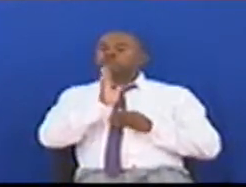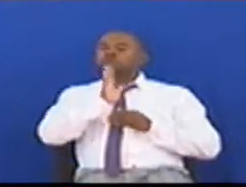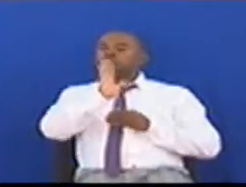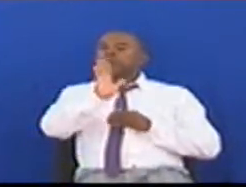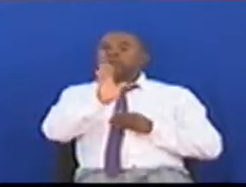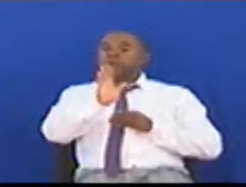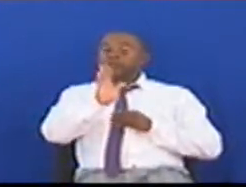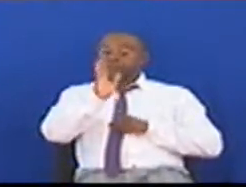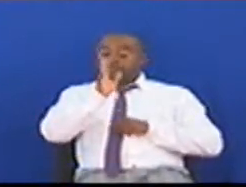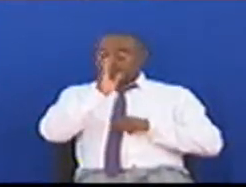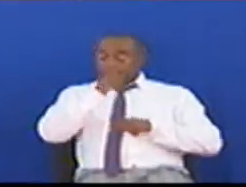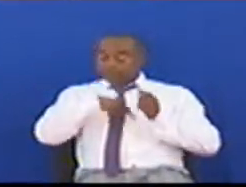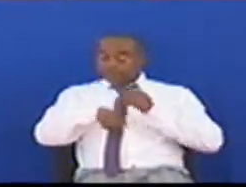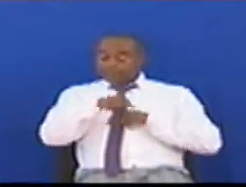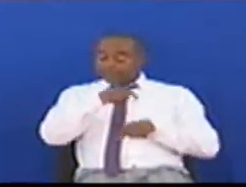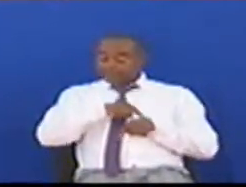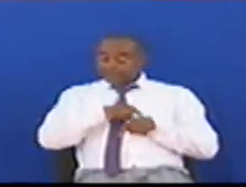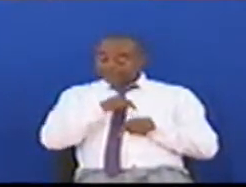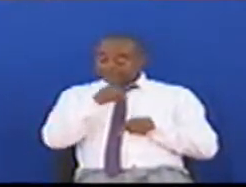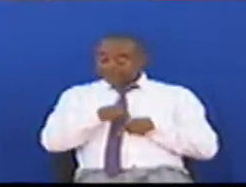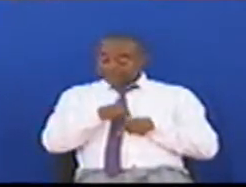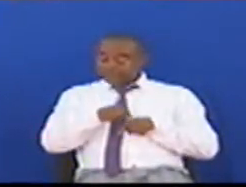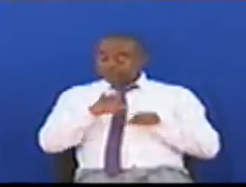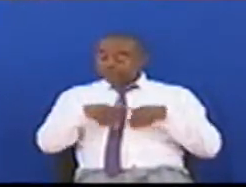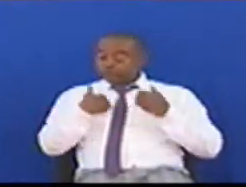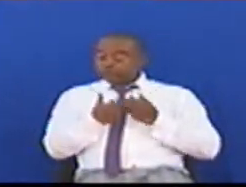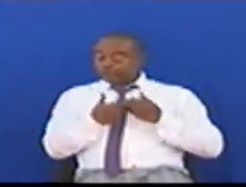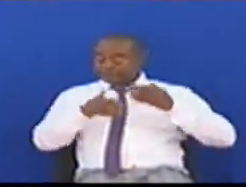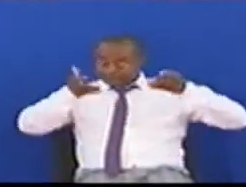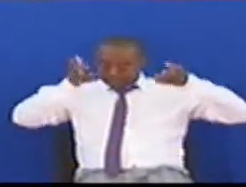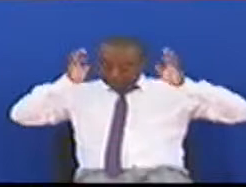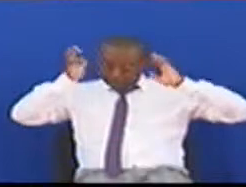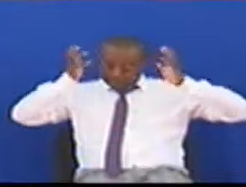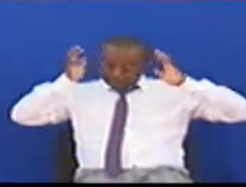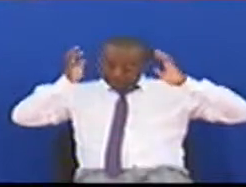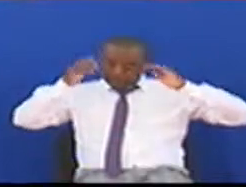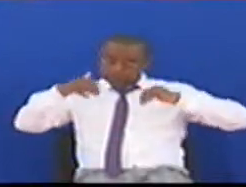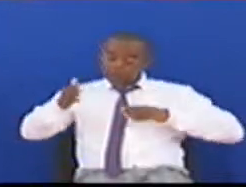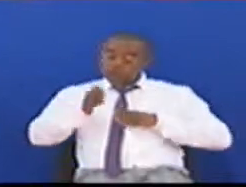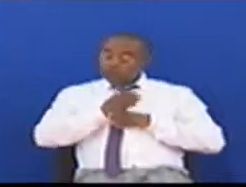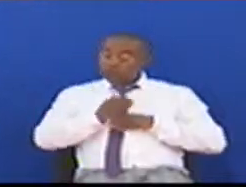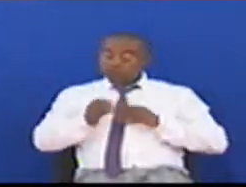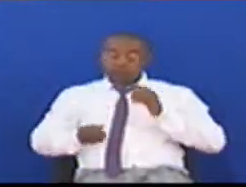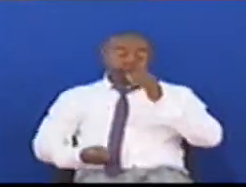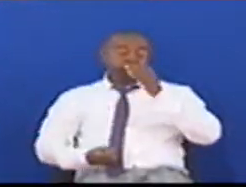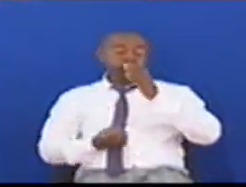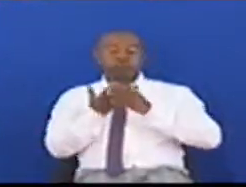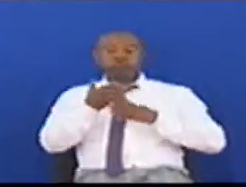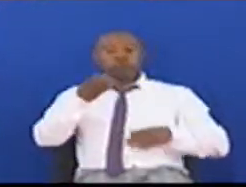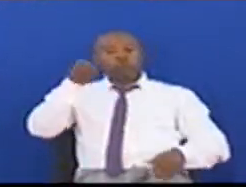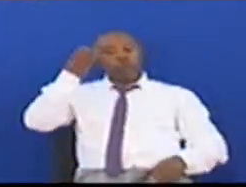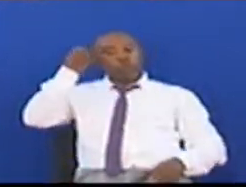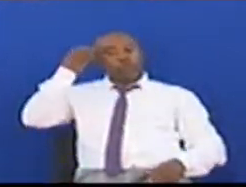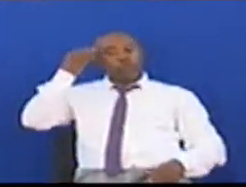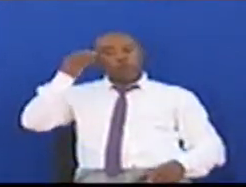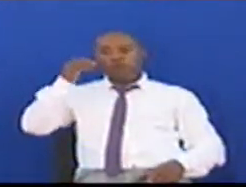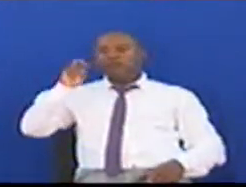Mwishimewa Raisi Ilikuwa Kwenye Taharuki Yamlipuko Wa Yanga Hili La Corona